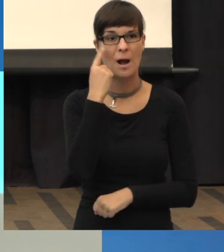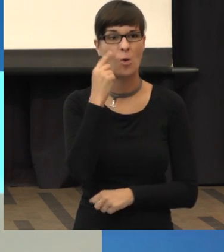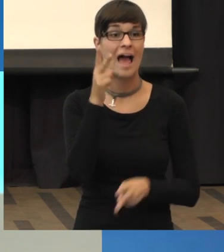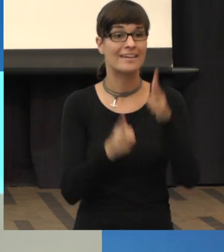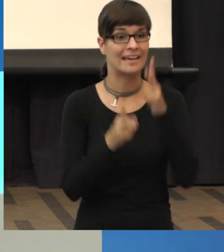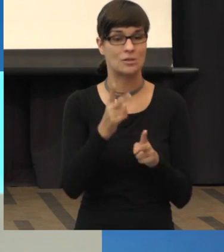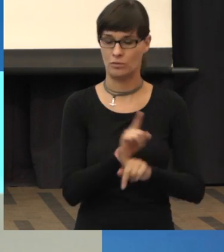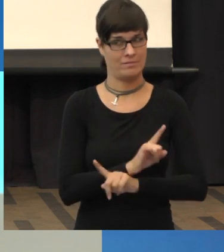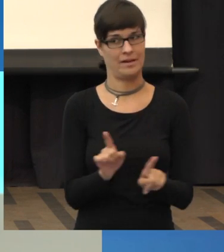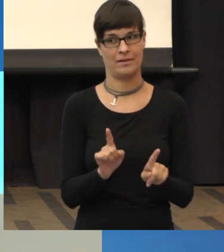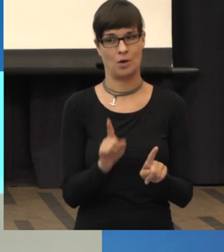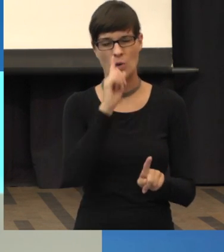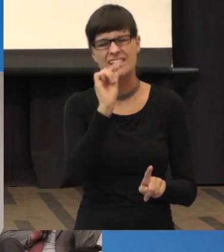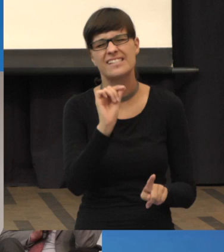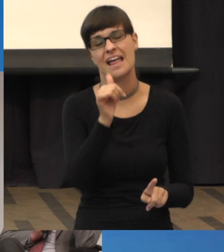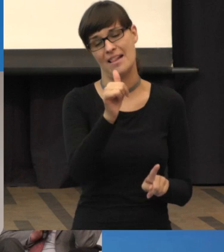sehr, sehr selten.